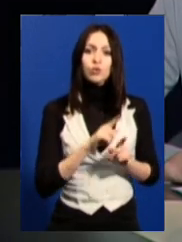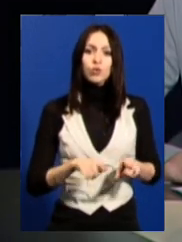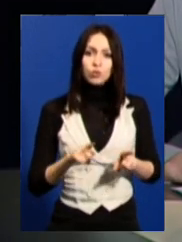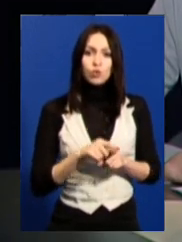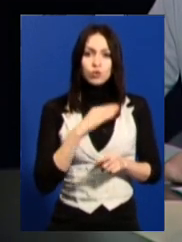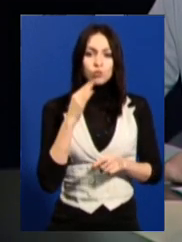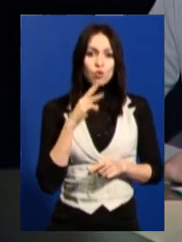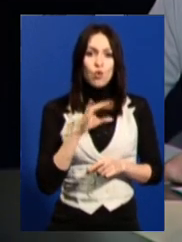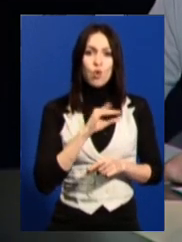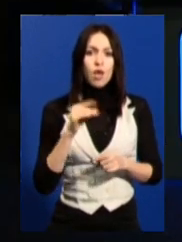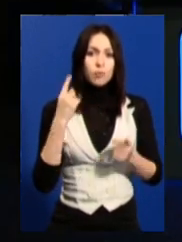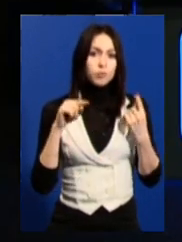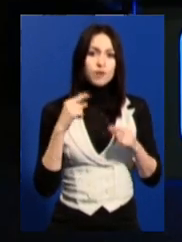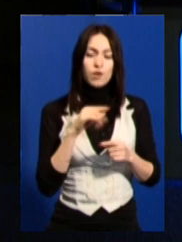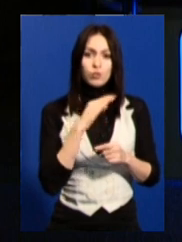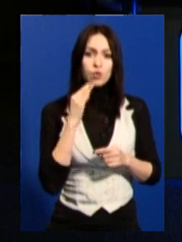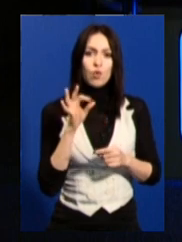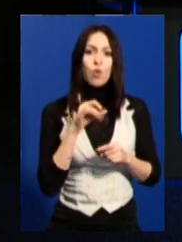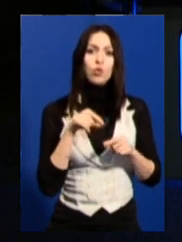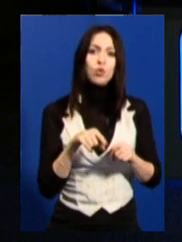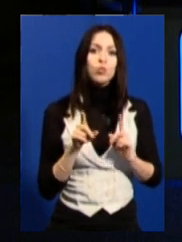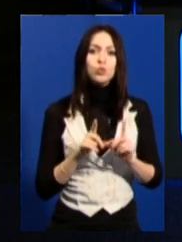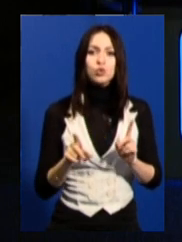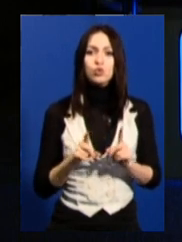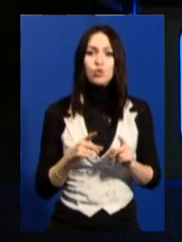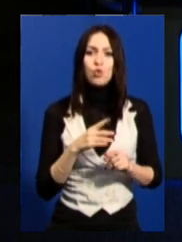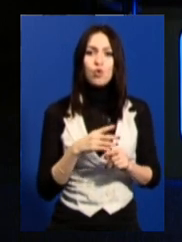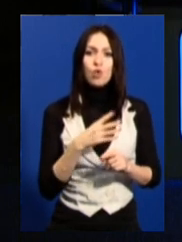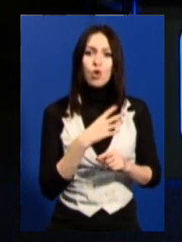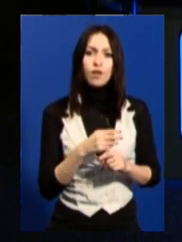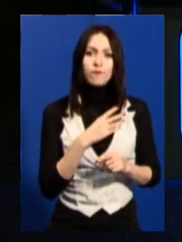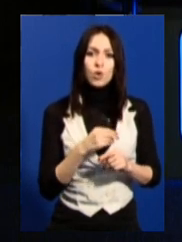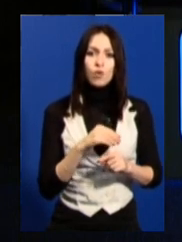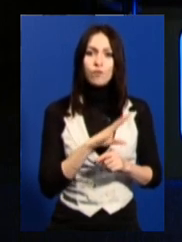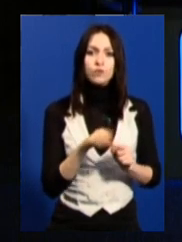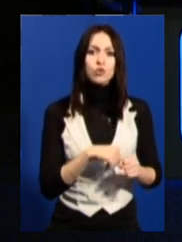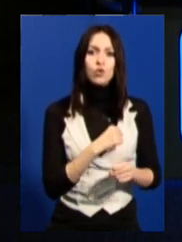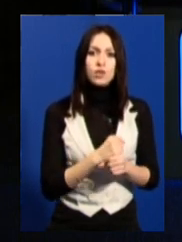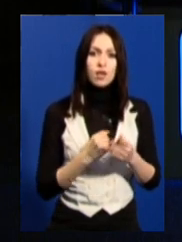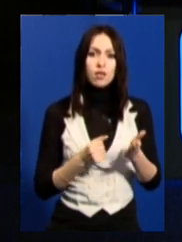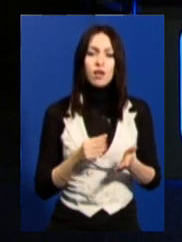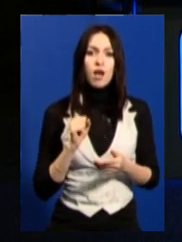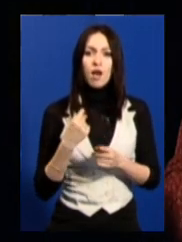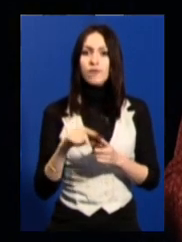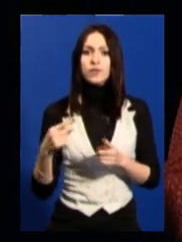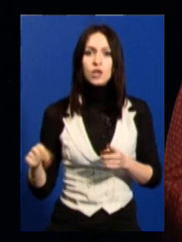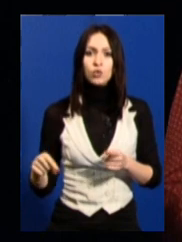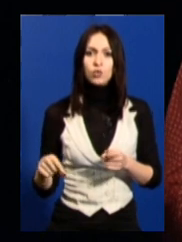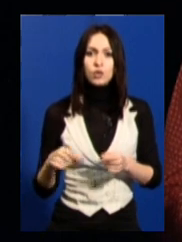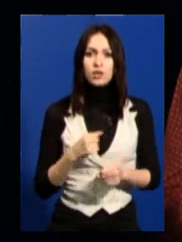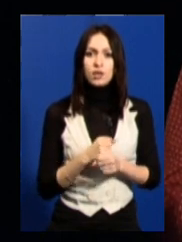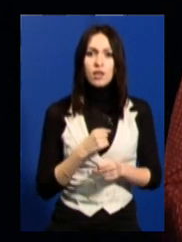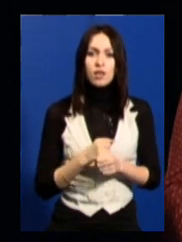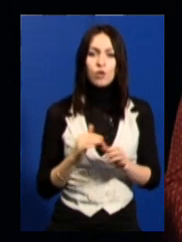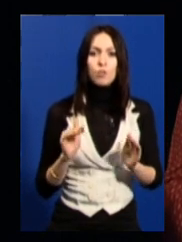міфів. В нього багато міфів про те, що Львів все робить, а всі інші роблять